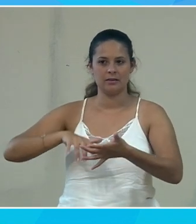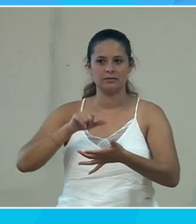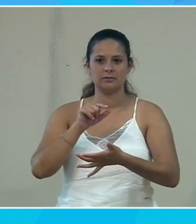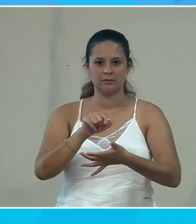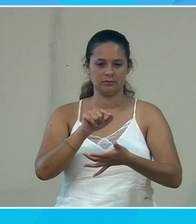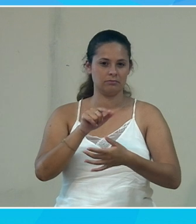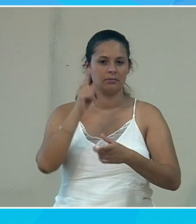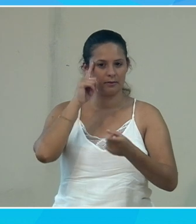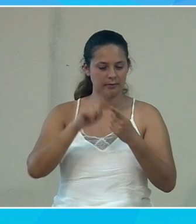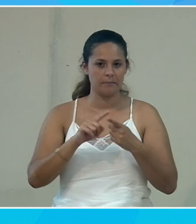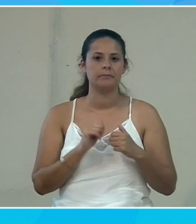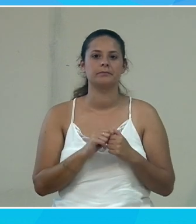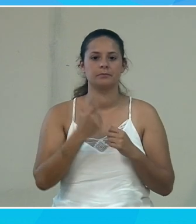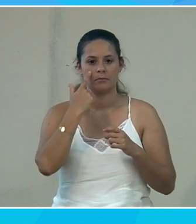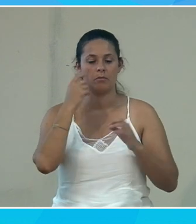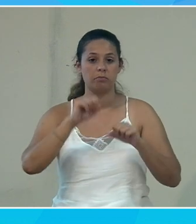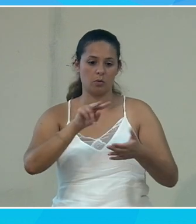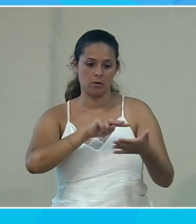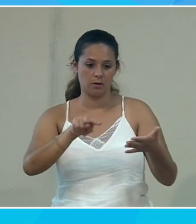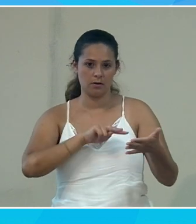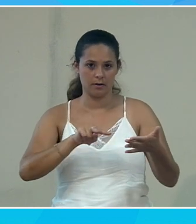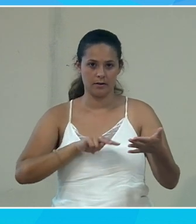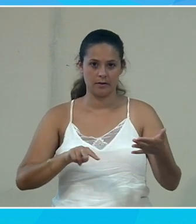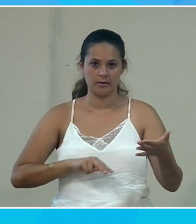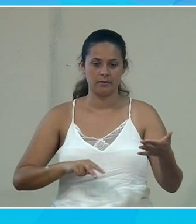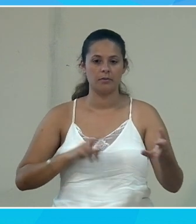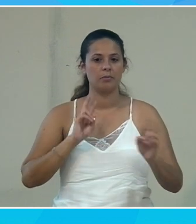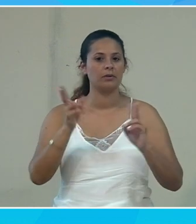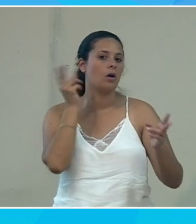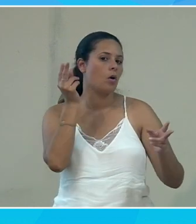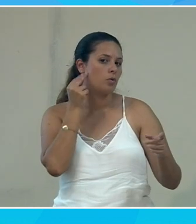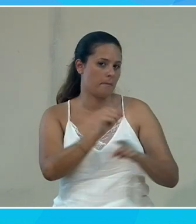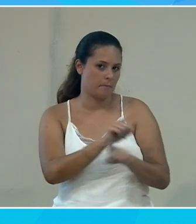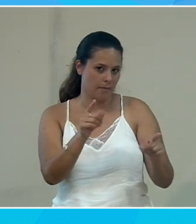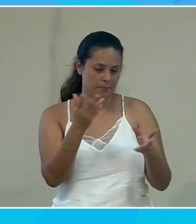'image en texte donc je vais pouvoir lire alors vous allez peut-être pas l'entendre